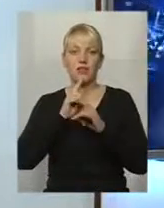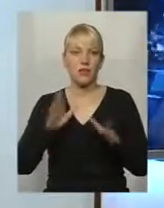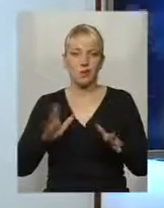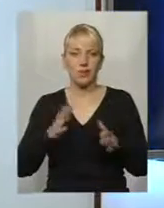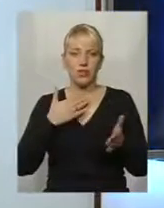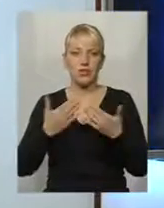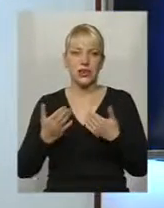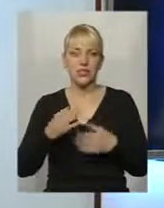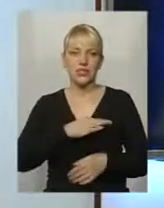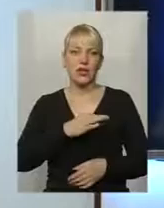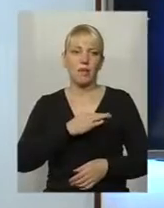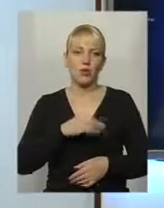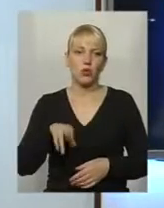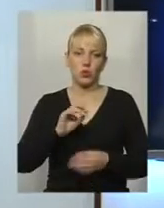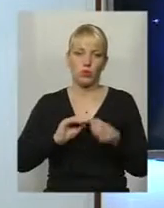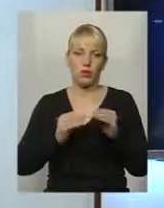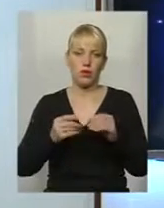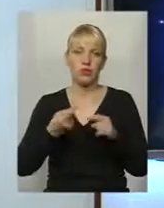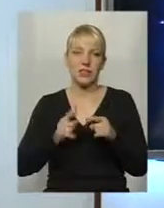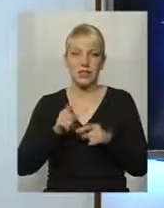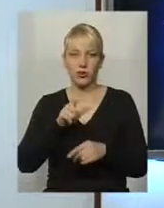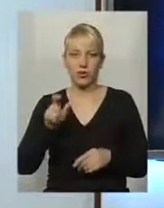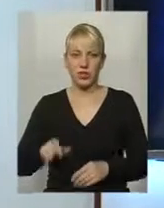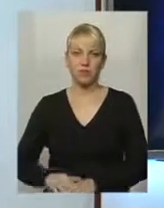ставитися байдуже до проблем цих людей. Дякую!